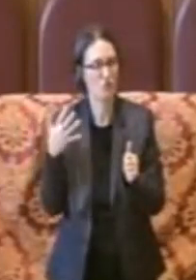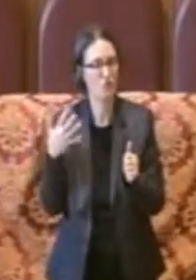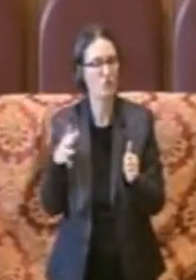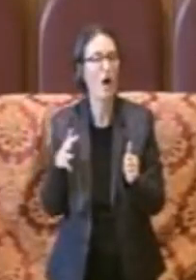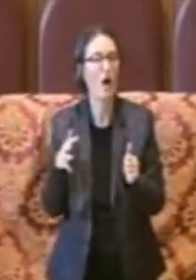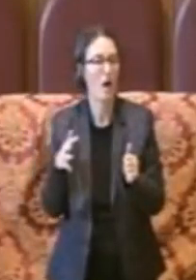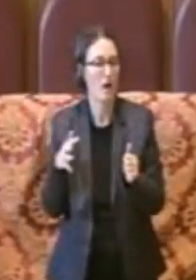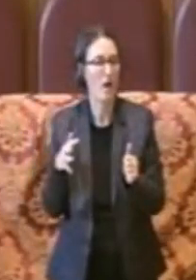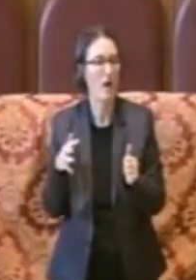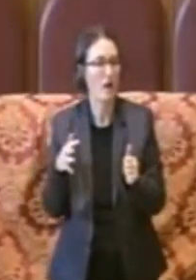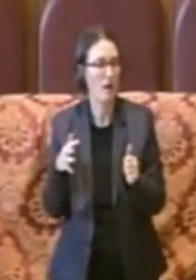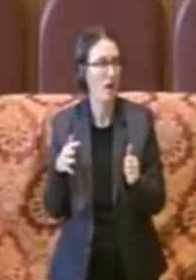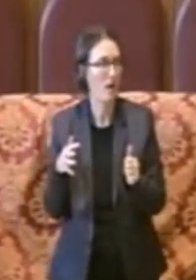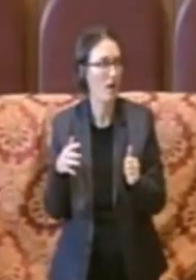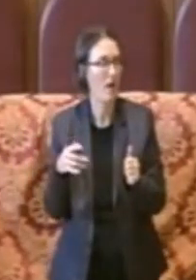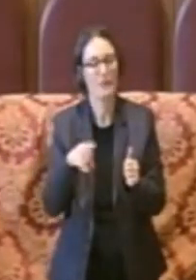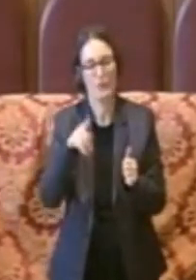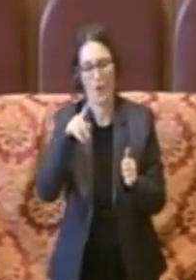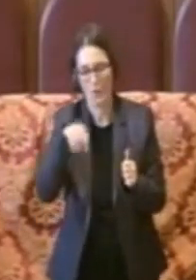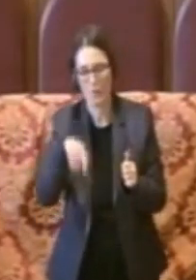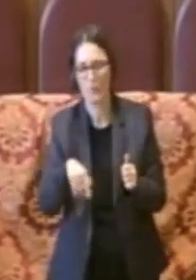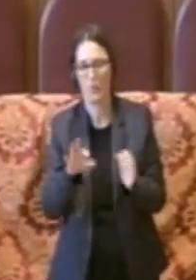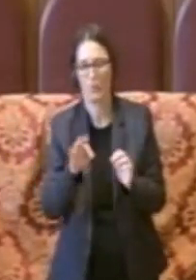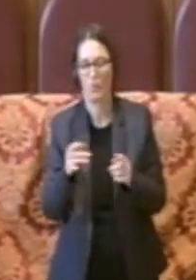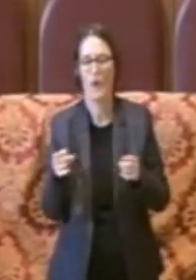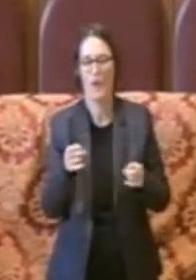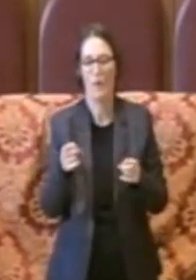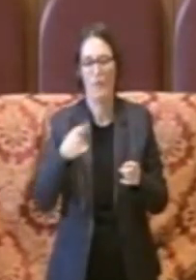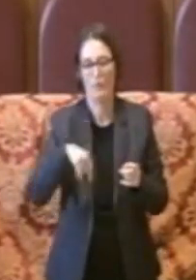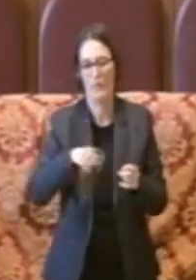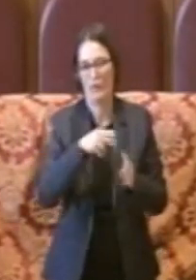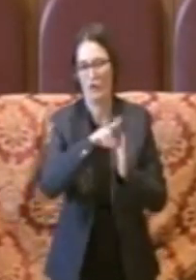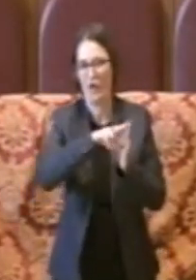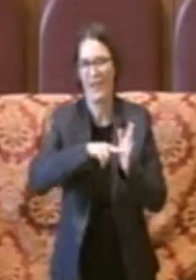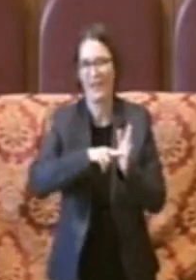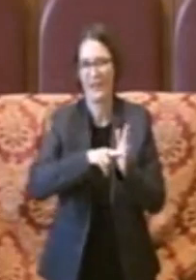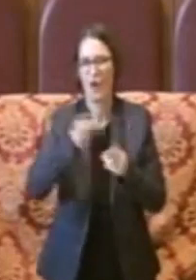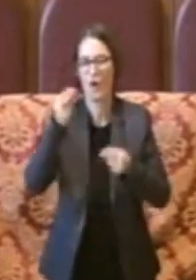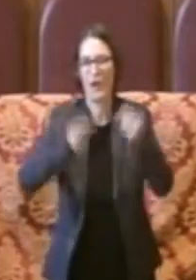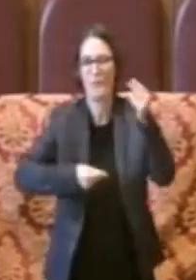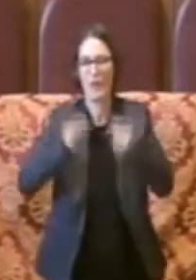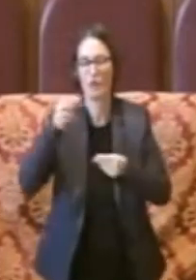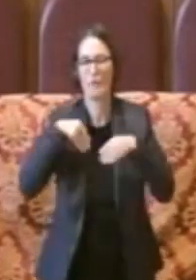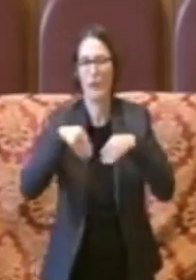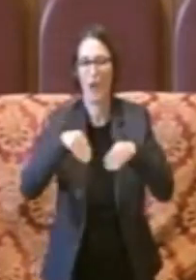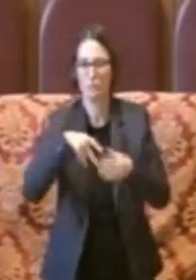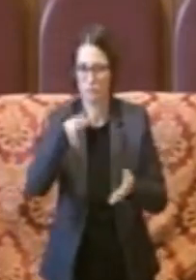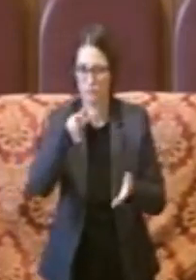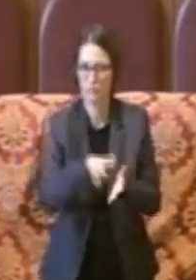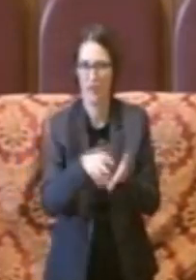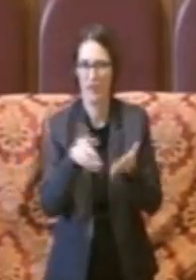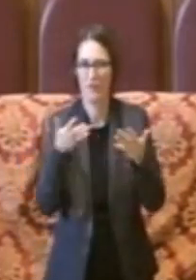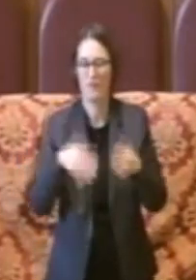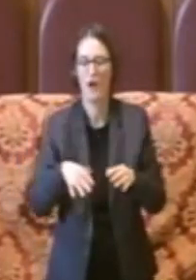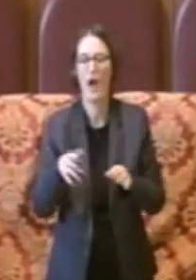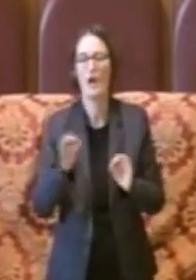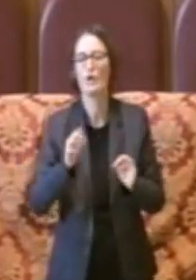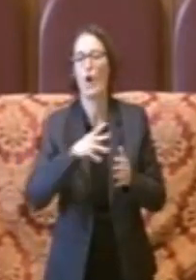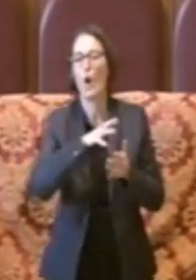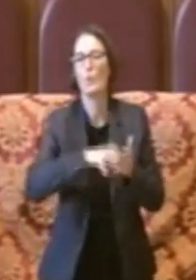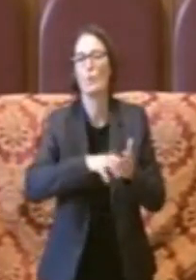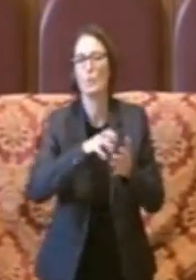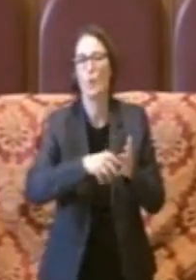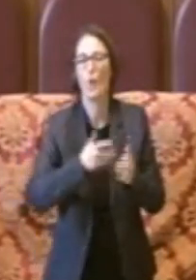anche quando abbiamo approvato il regolamento del bilancio partecipativo e negli altri documenti